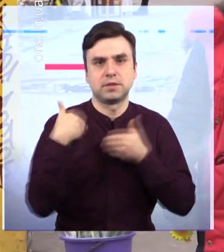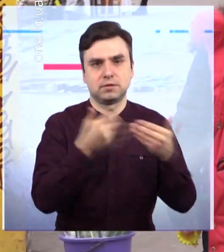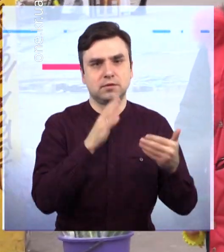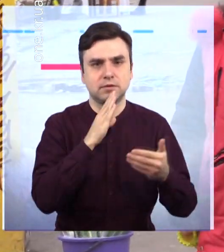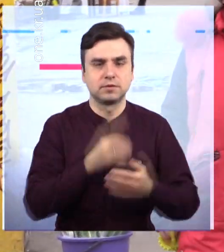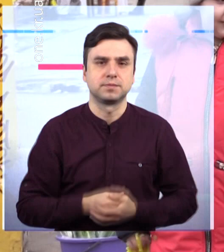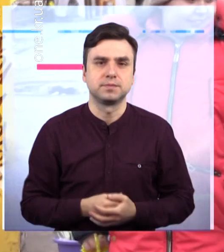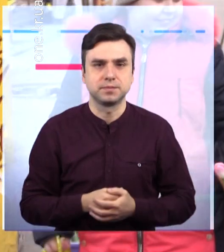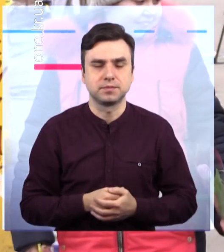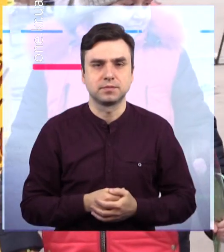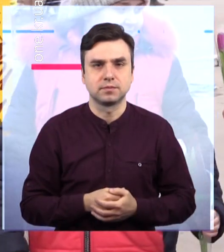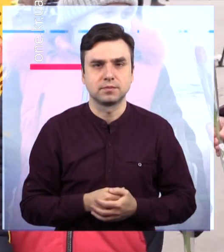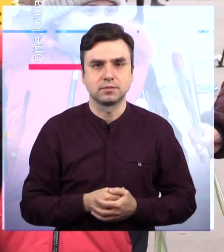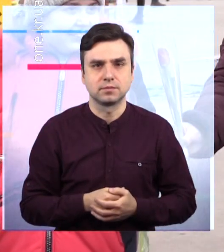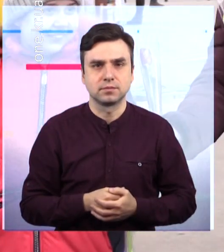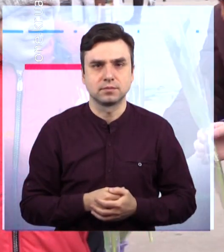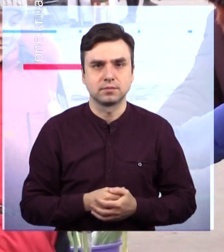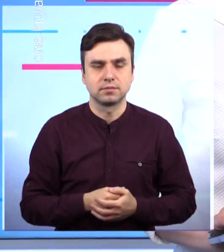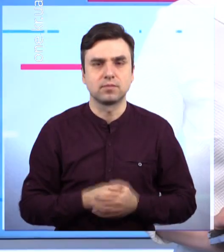Олексій Васильченко та весь перший міський.